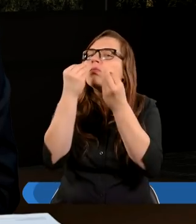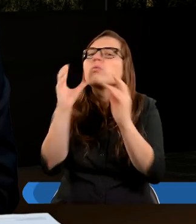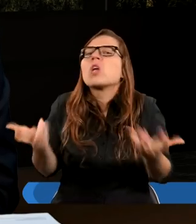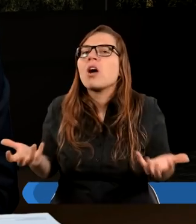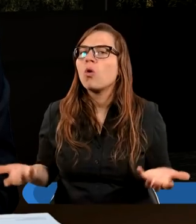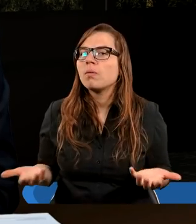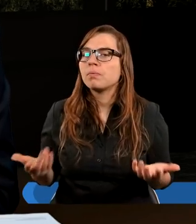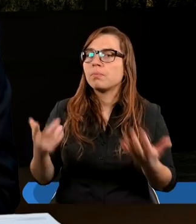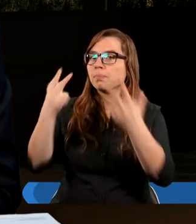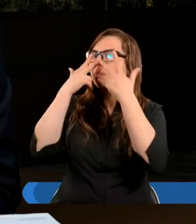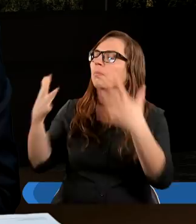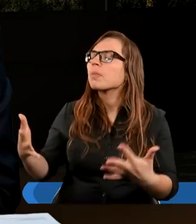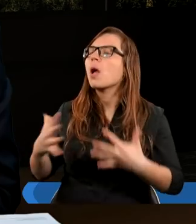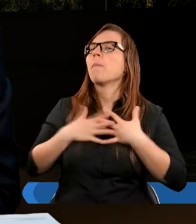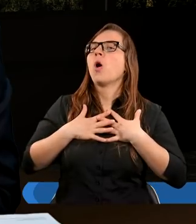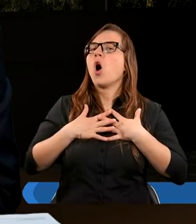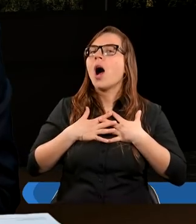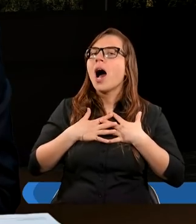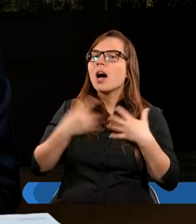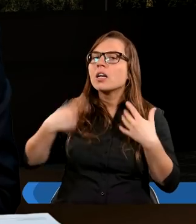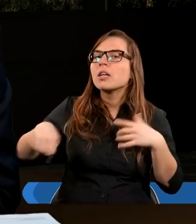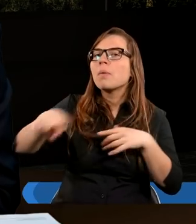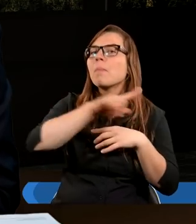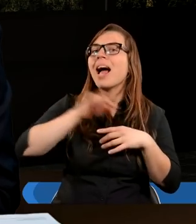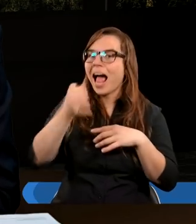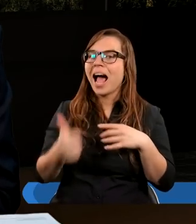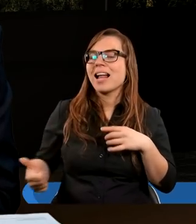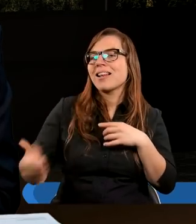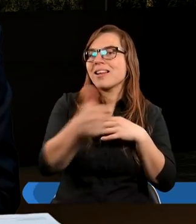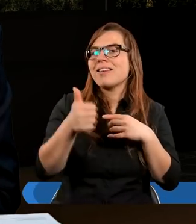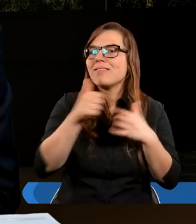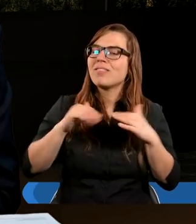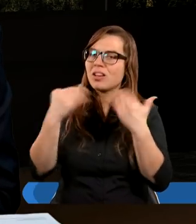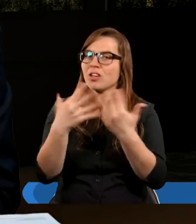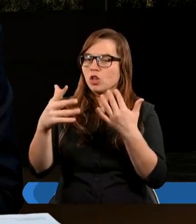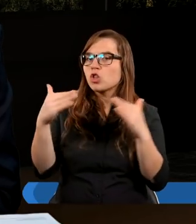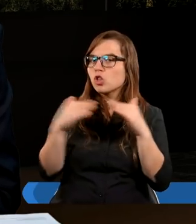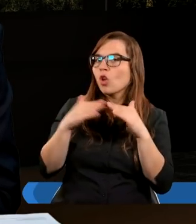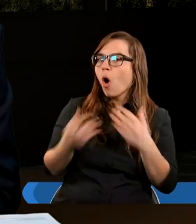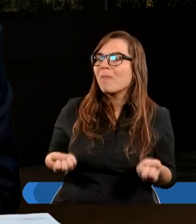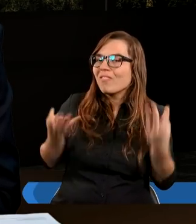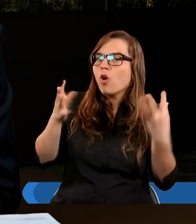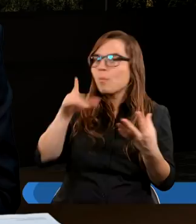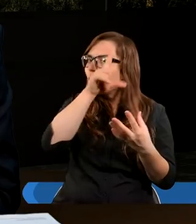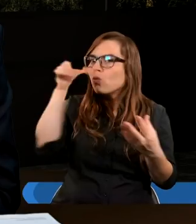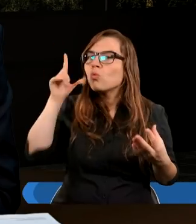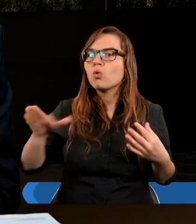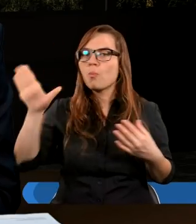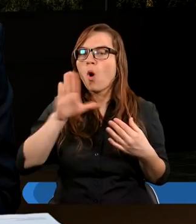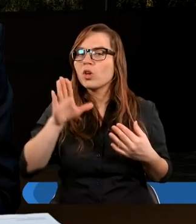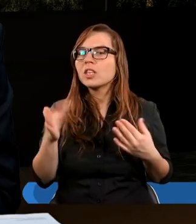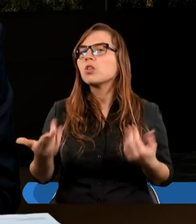Przede wszystkim pokazuje, że my jako wspólnota właśnie tworzymy dom Boży, który